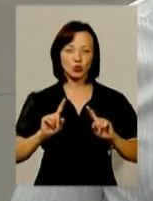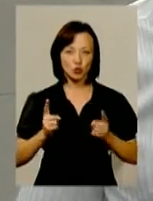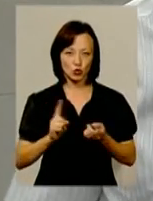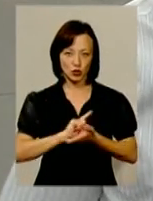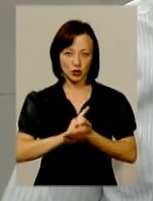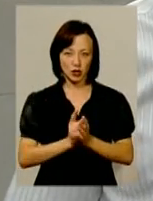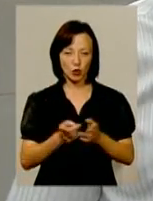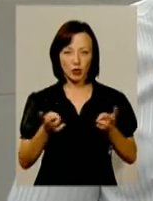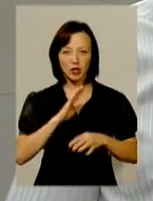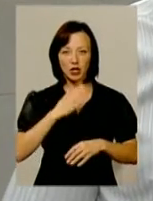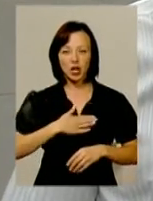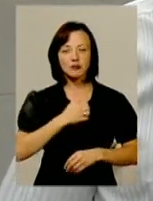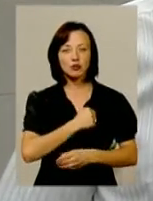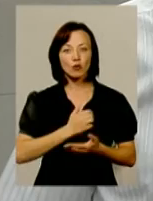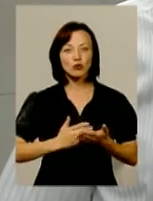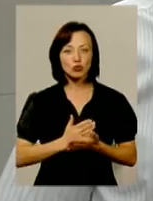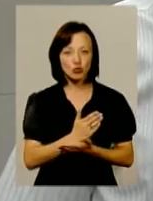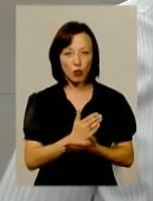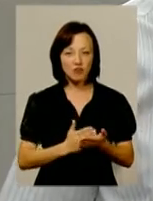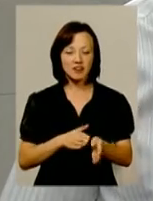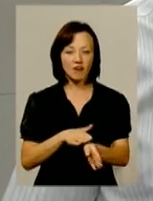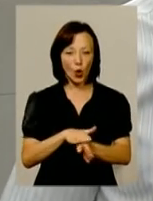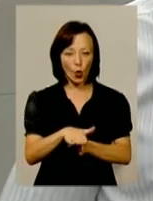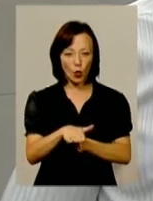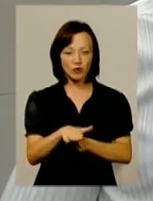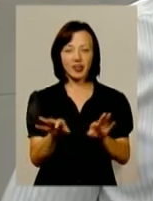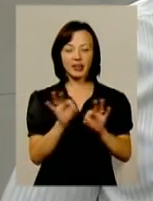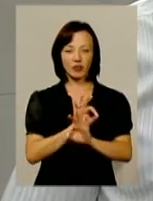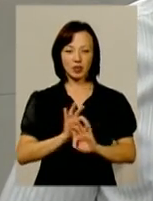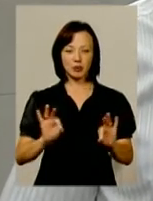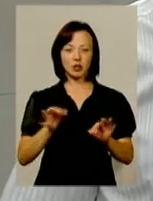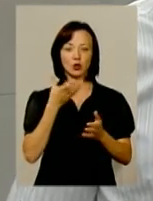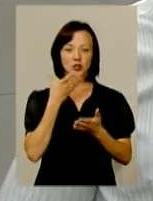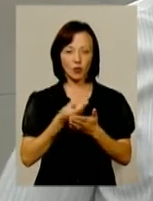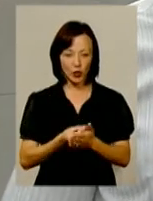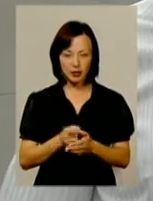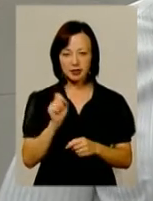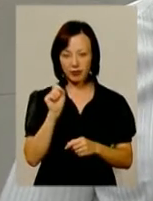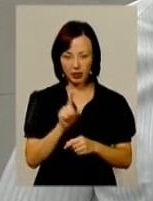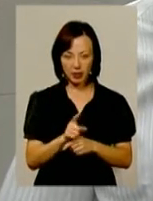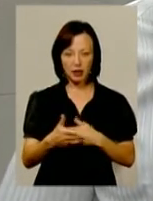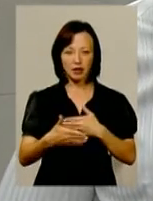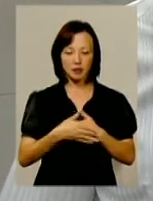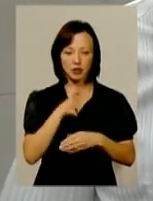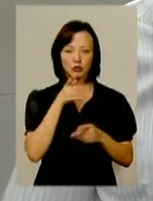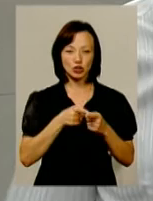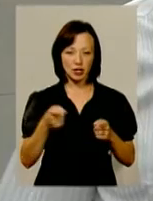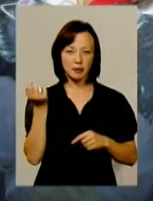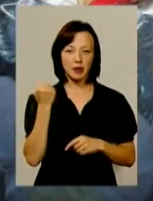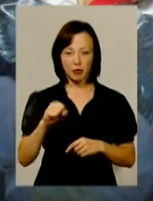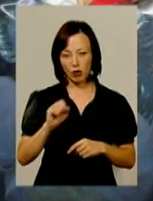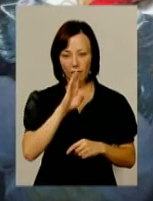що наші військовослужбовці виконували на відмінну свої завдання і в найближчому часі перемогли